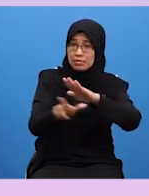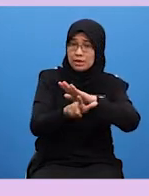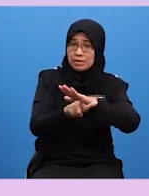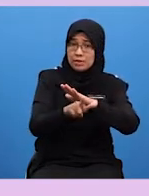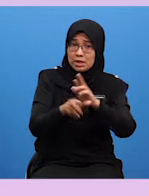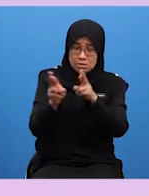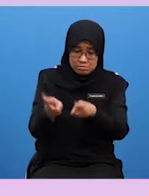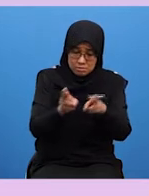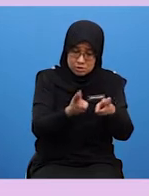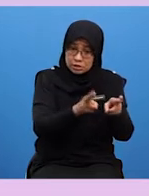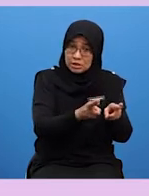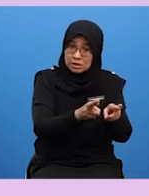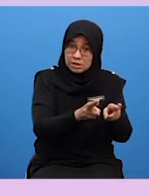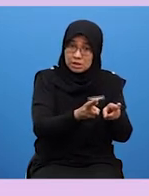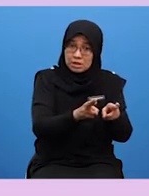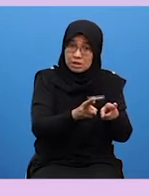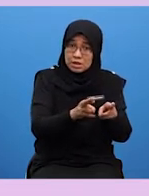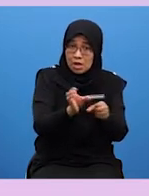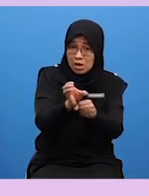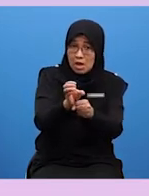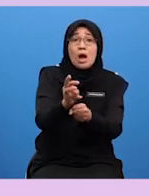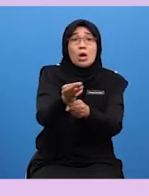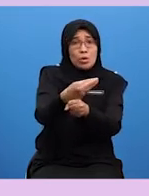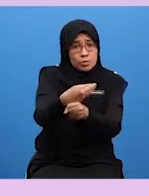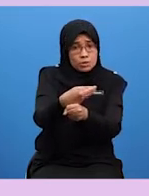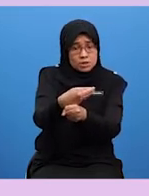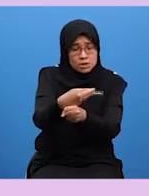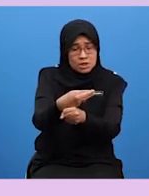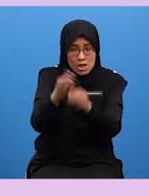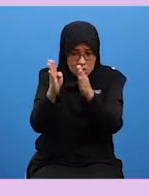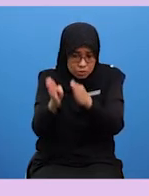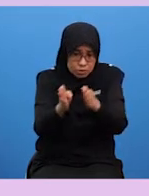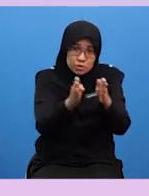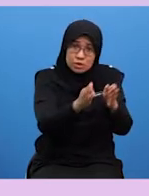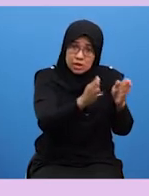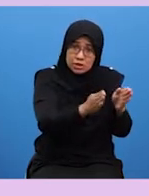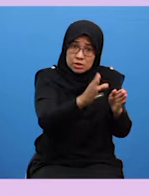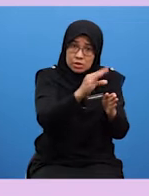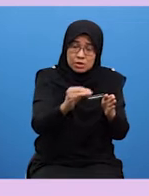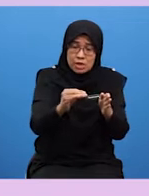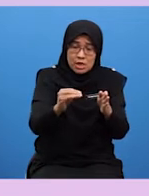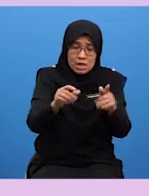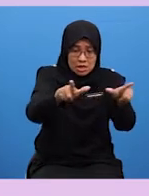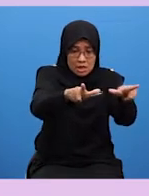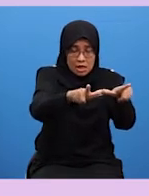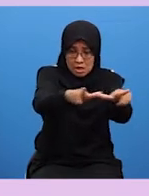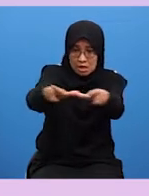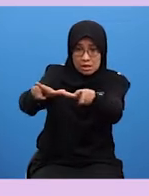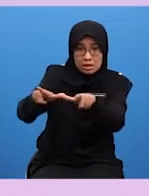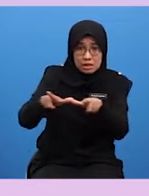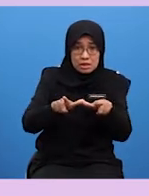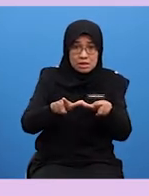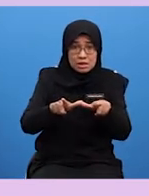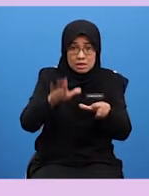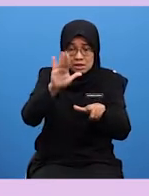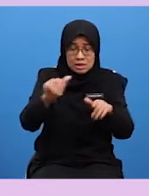perancangan penggunaan, komposisi, penyusunan atur dan juga reka letak yang melibatkan asas